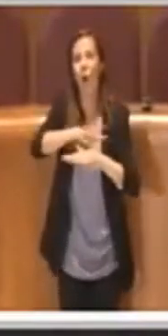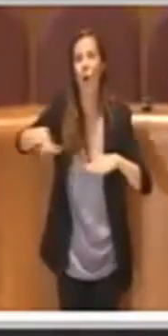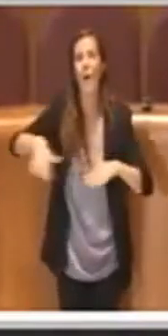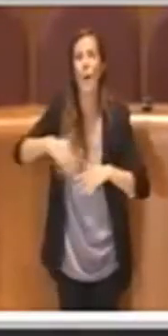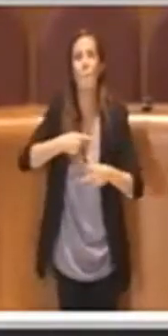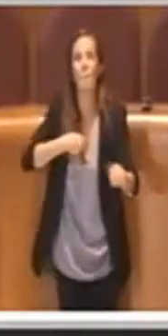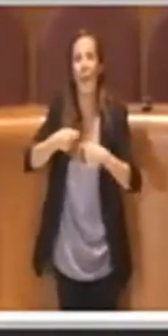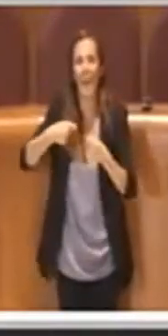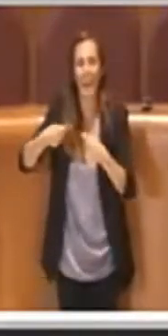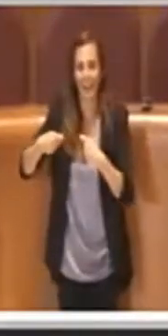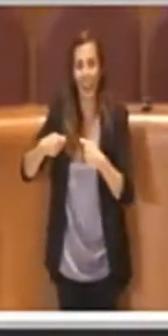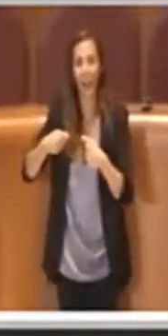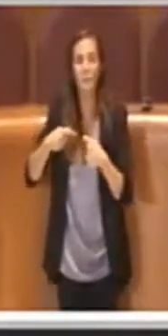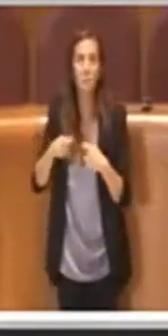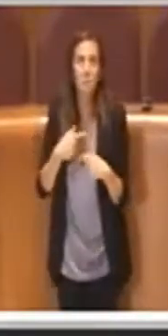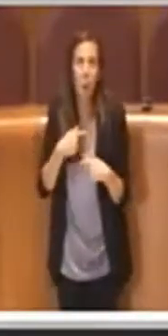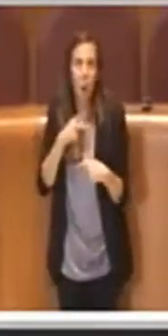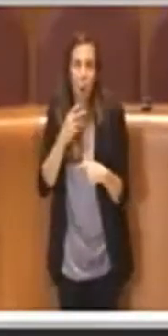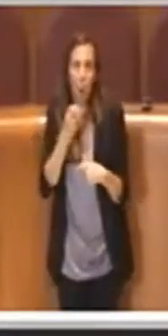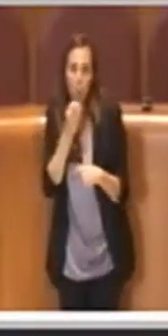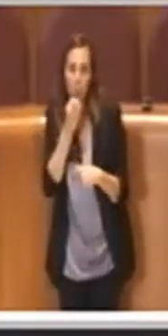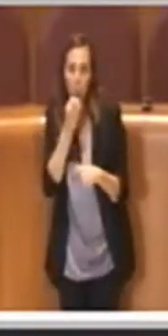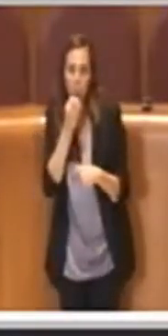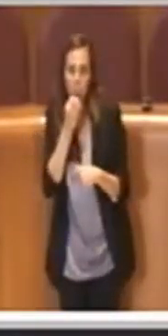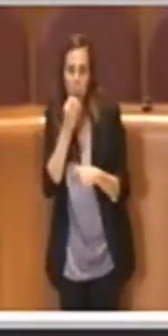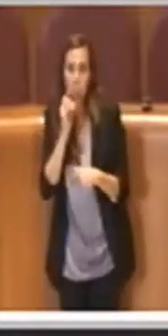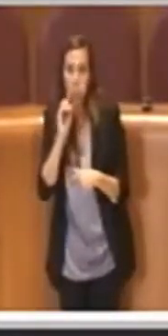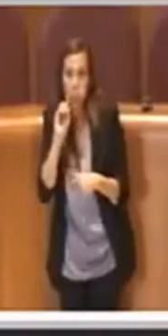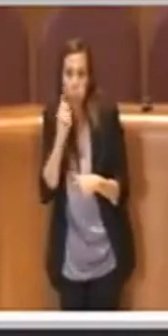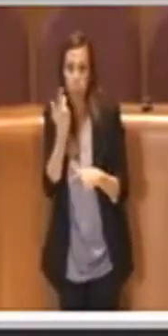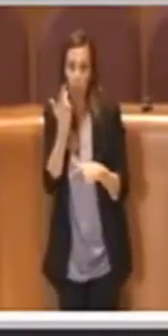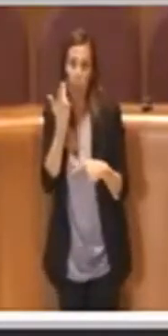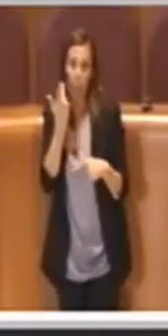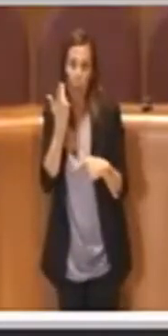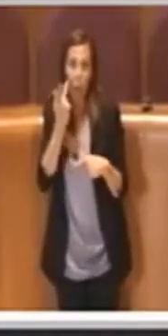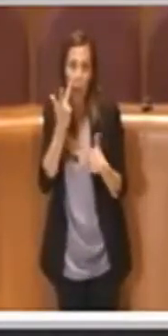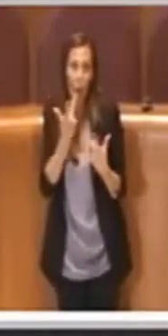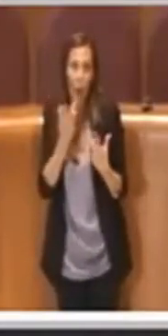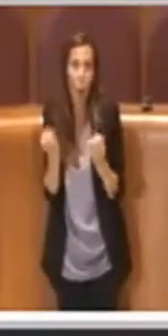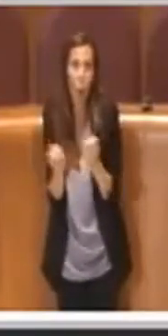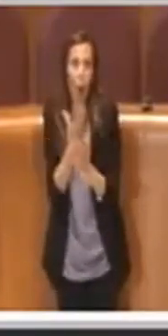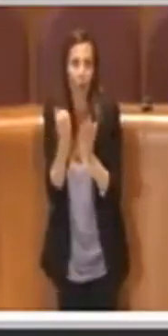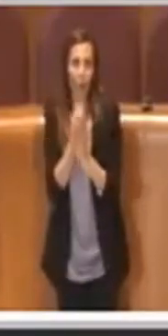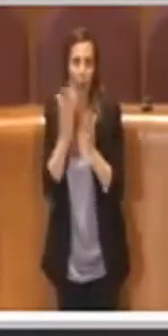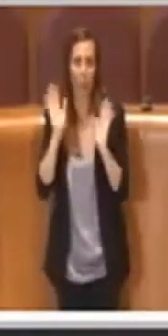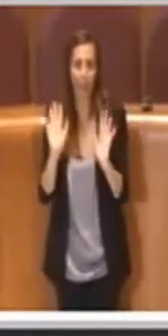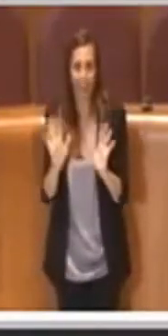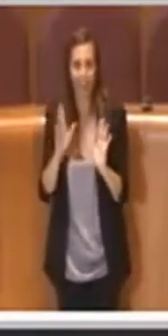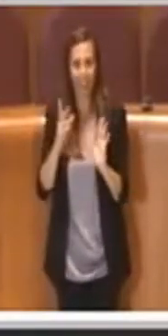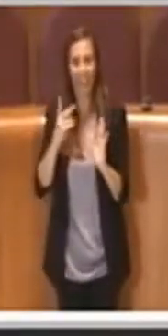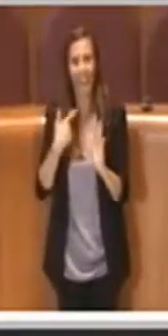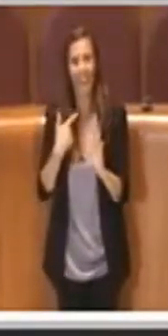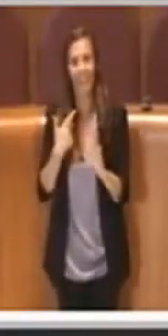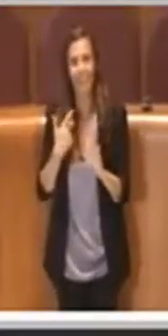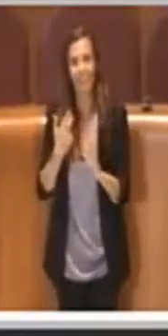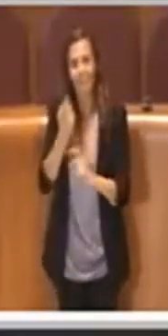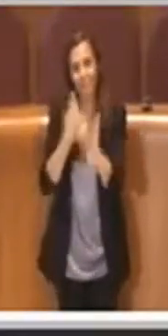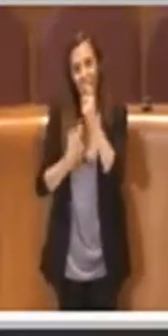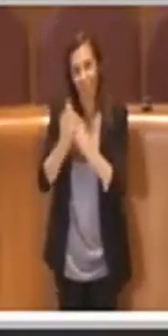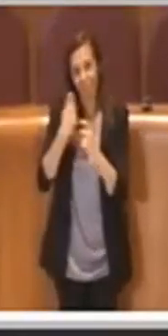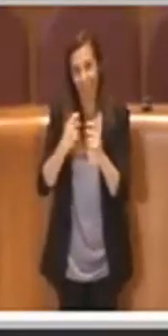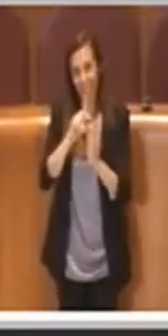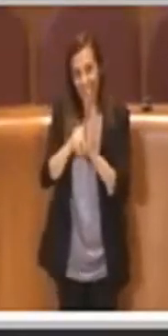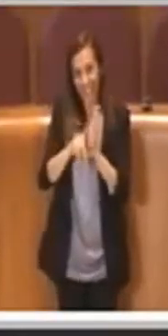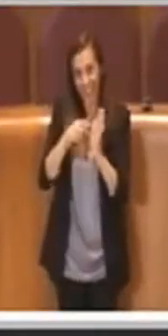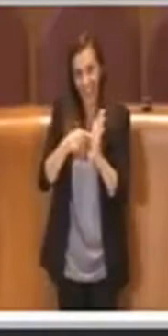sia una buona innovazione del regolamento e ritornando appunto sull'intervento, sulla delibera precedente, non si deve